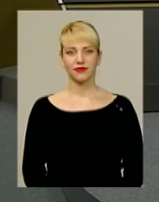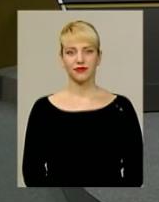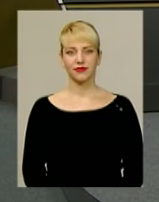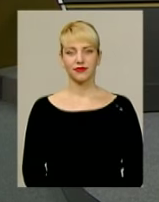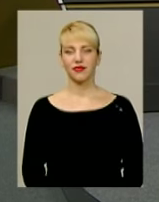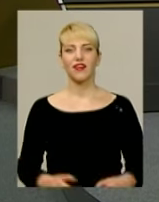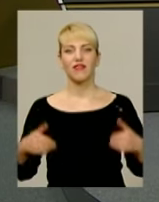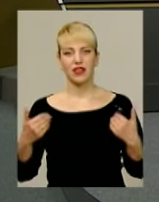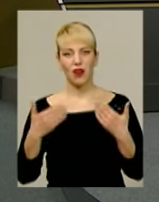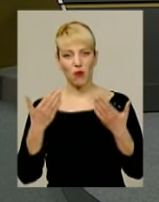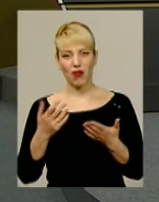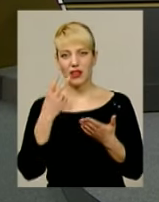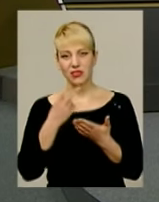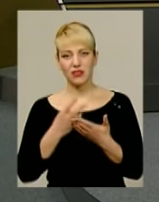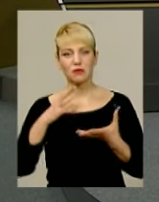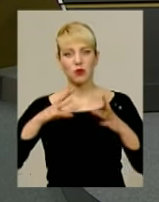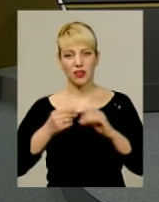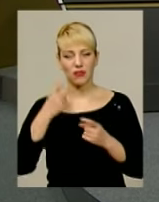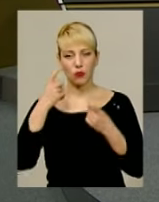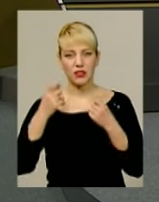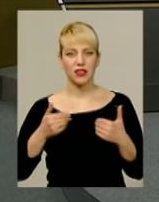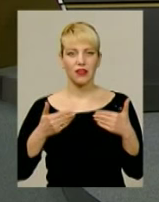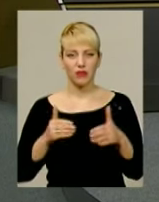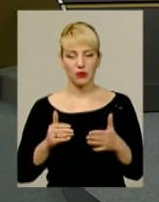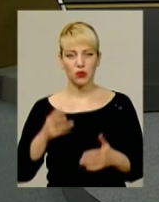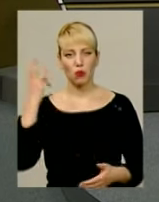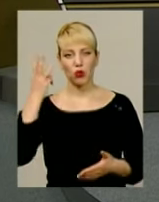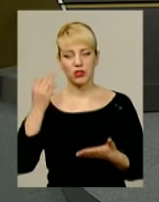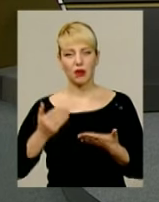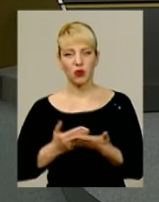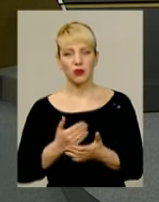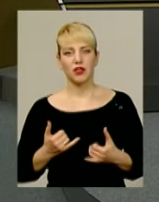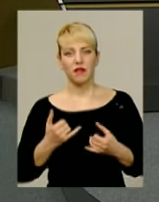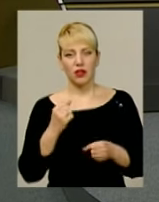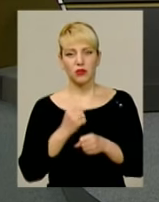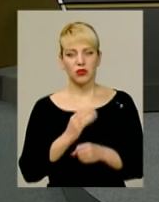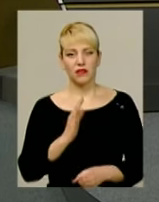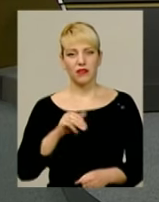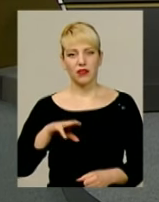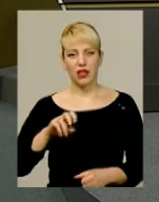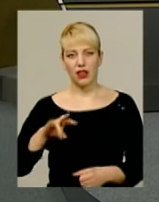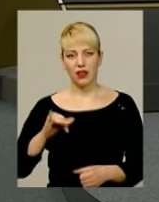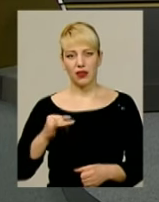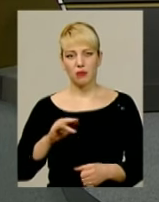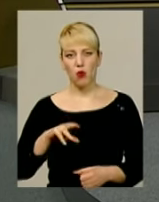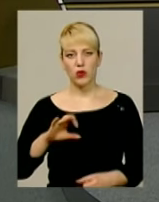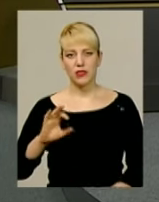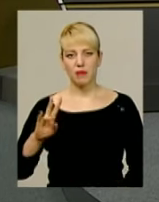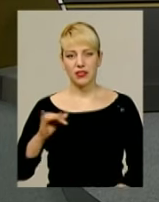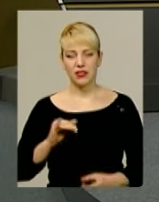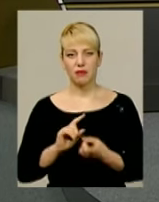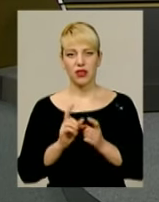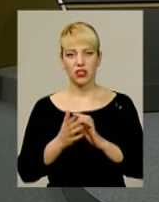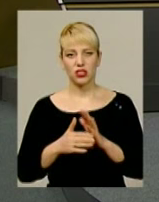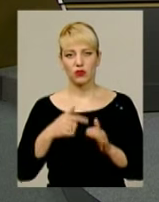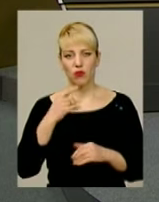Вітаємо вас в ефірі підсумковий інформаційний випуск «Подільська панорама». У студії працюють Віталій Постемський та Оксана Фіновська.